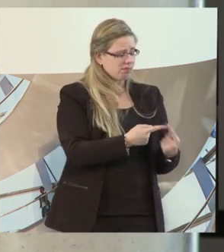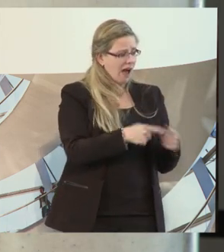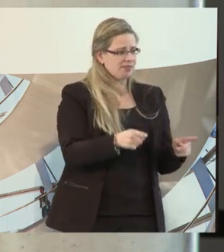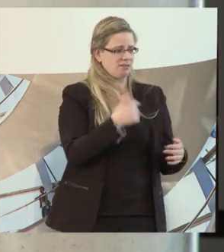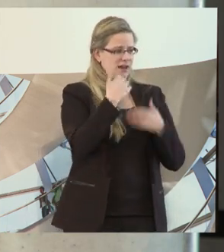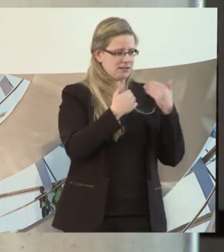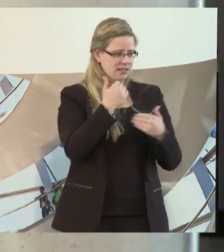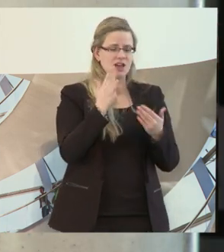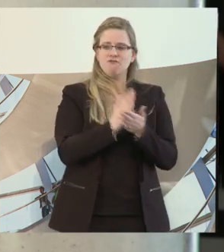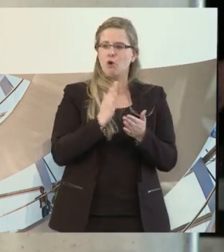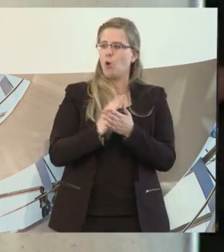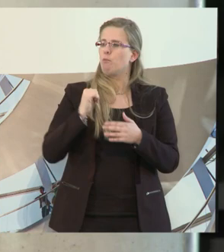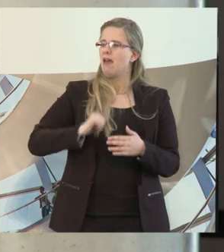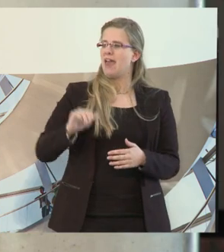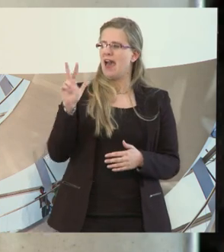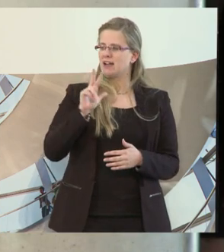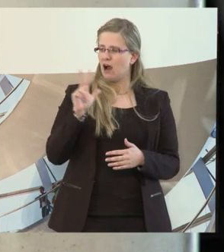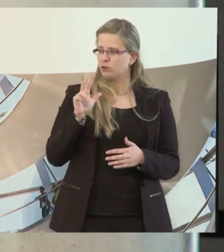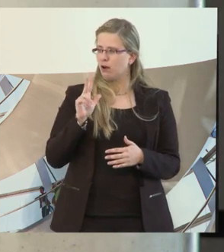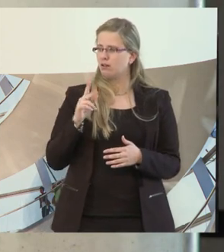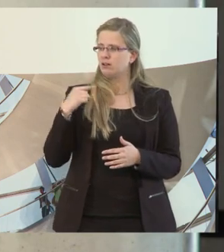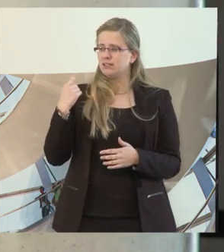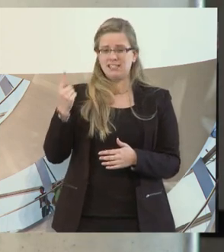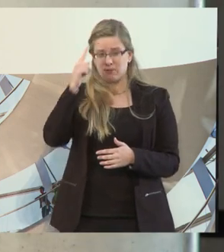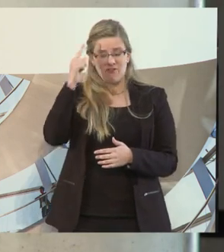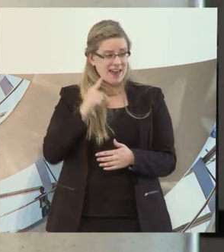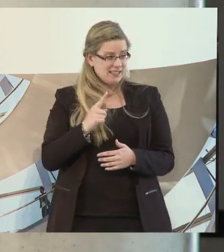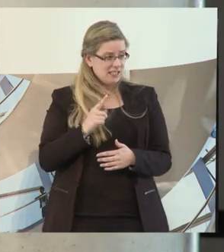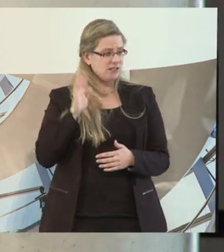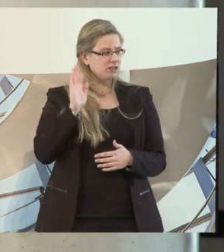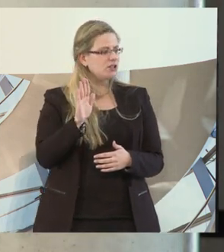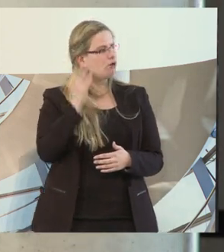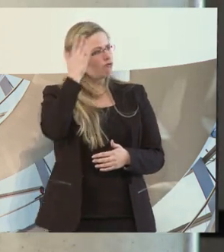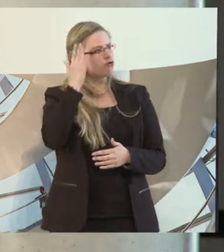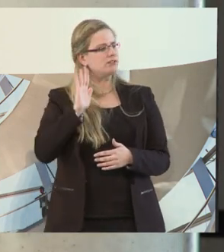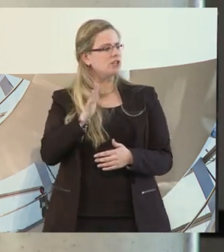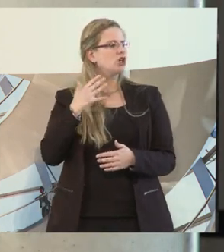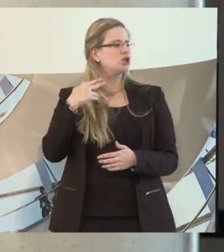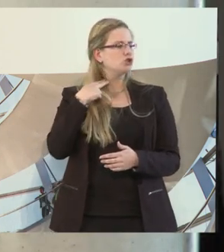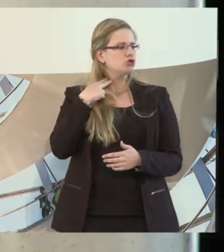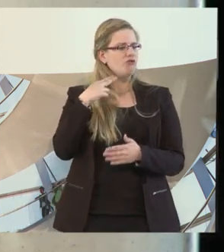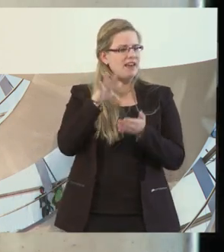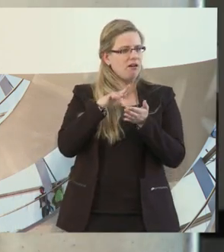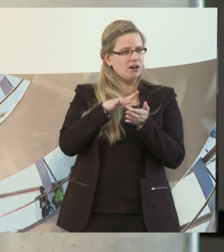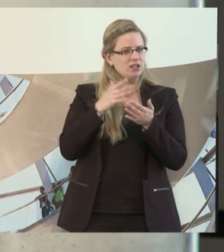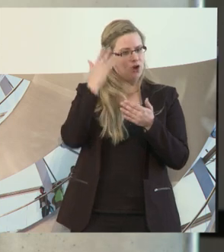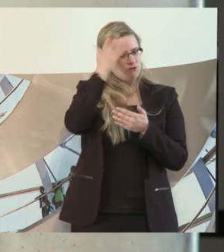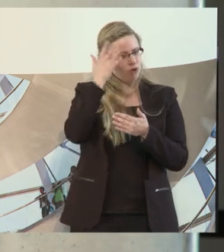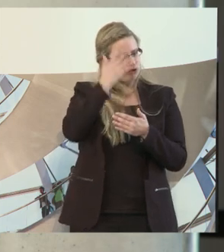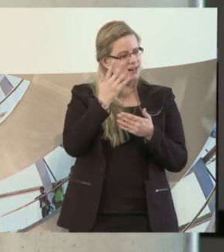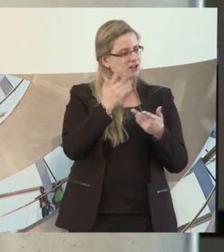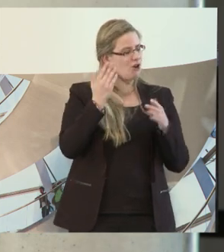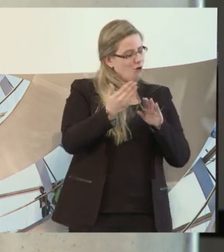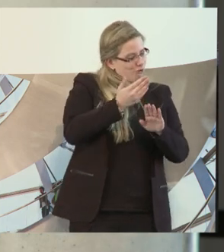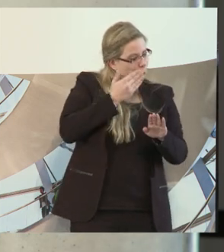Volker Kauder auch nicht weiß, ich unterstelle es mal, wie es seiner Schwägerin gehen würde, wenn sie inklusiv untergebracht wäre,